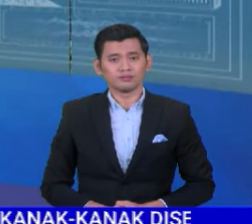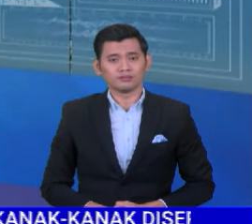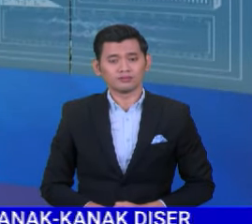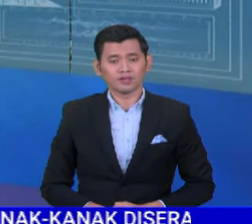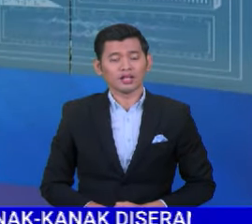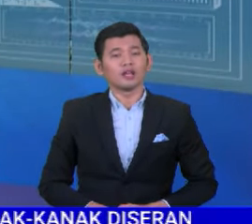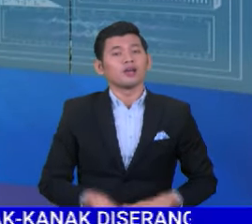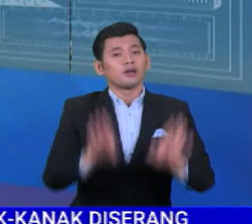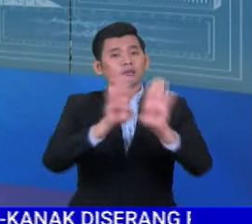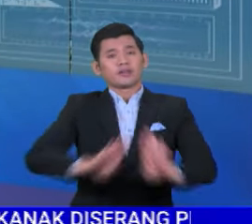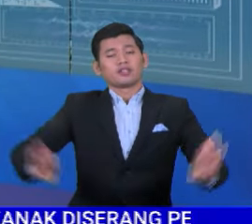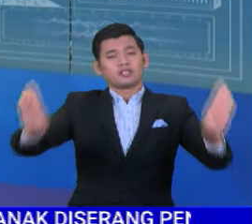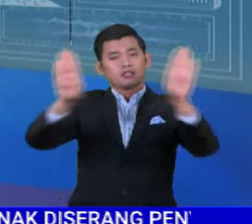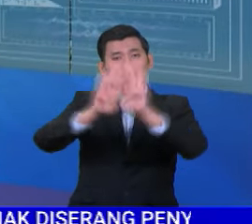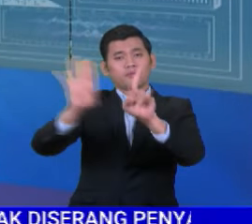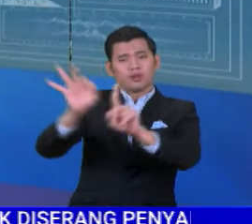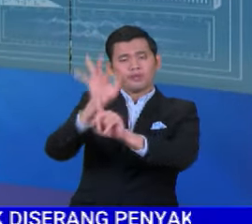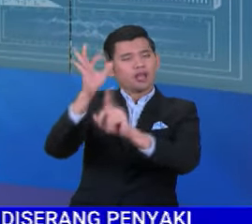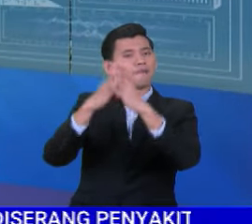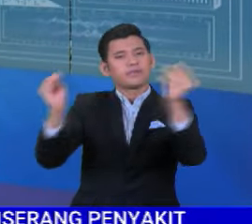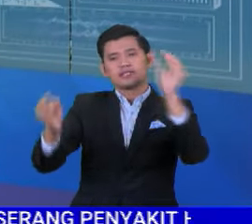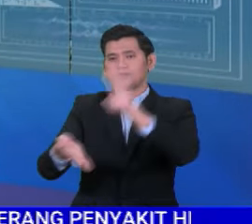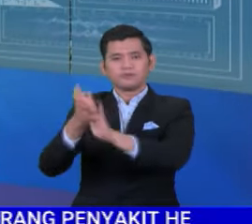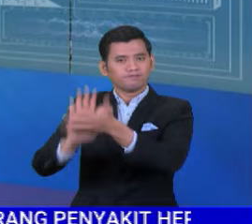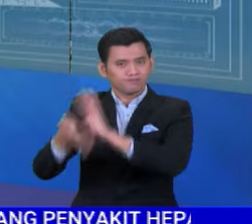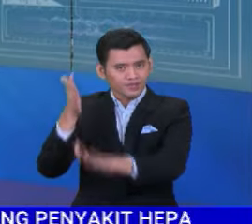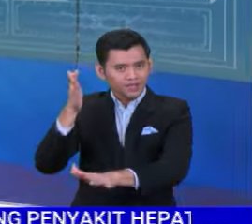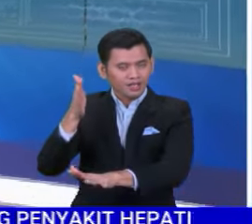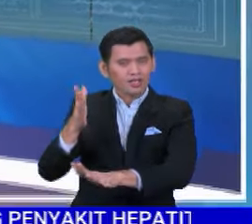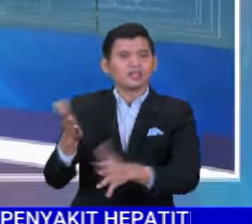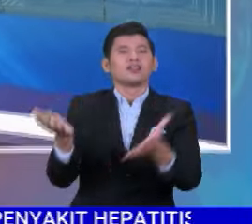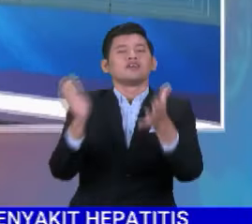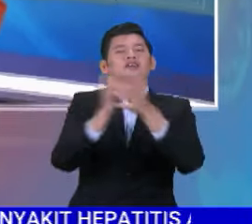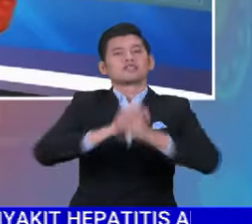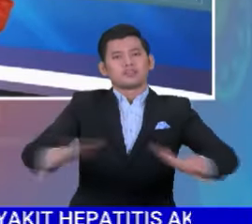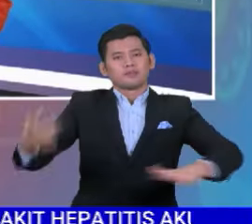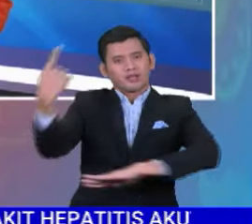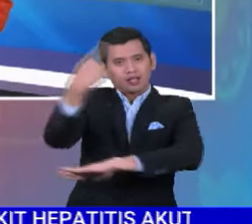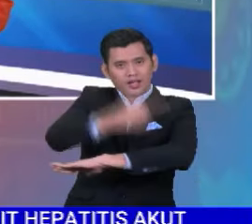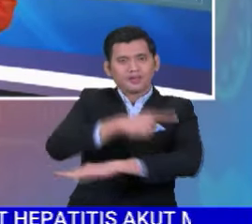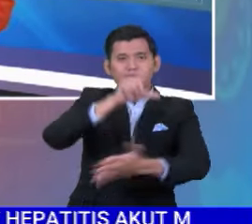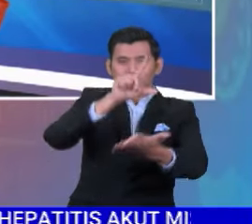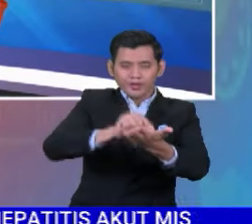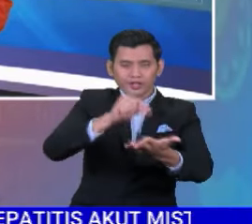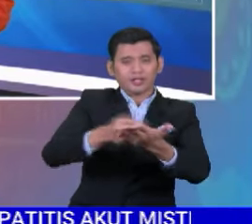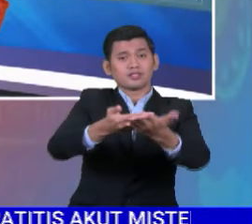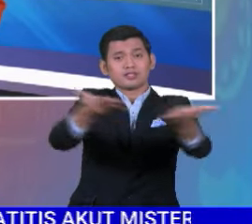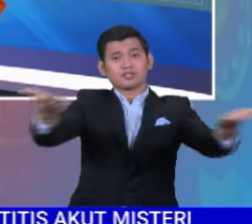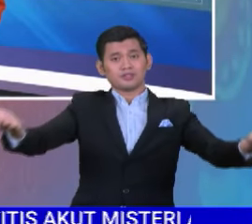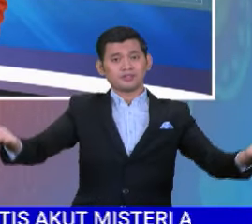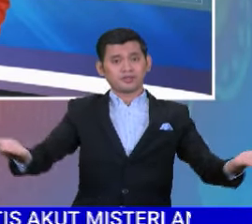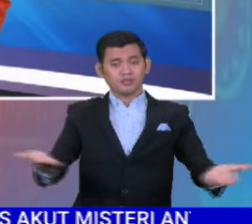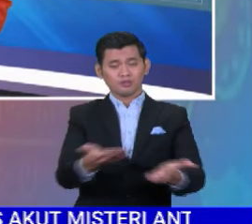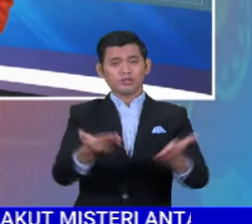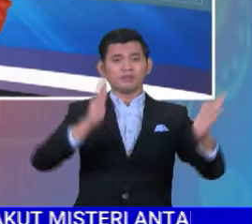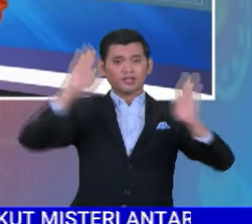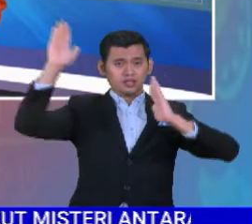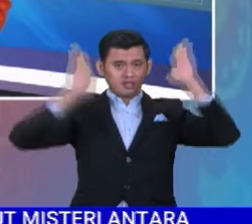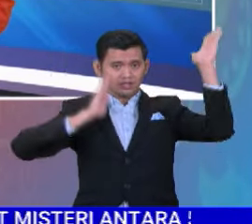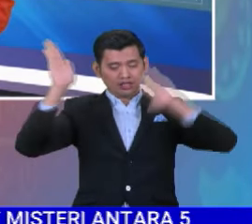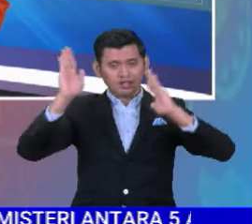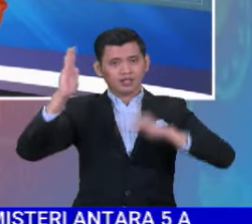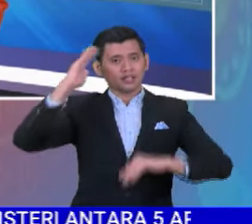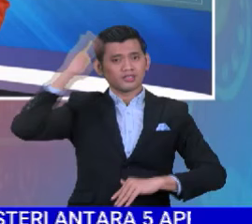Paparan itu mengakhiri berita dari Pulau Pinang. Selamat Hari Wartawan Nasional buat semua pengamal media seluruh negara.